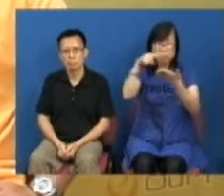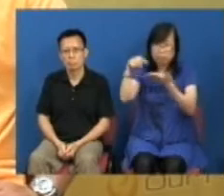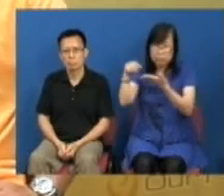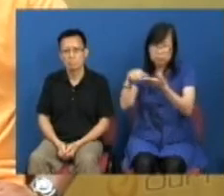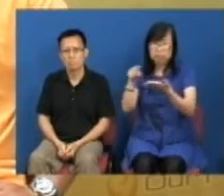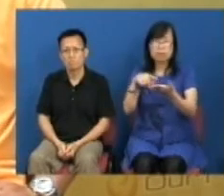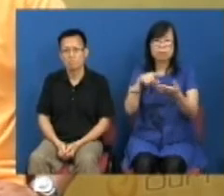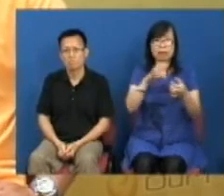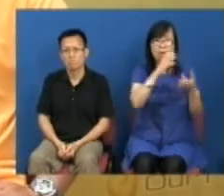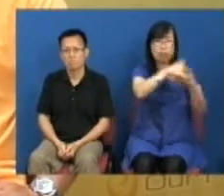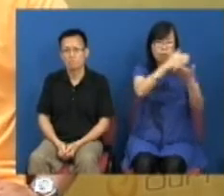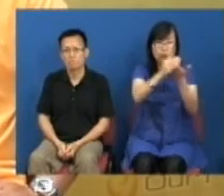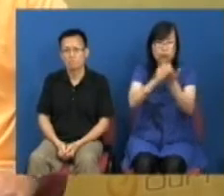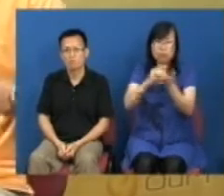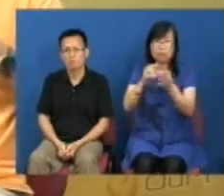通识教育的老师